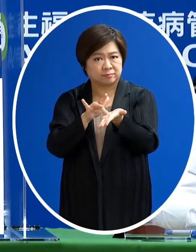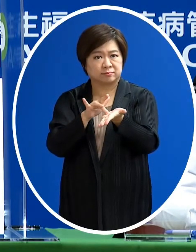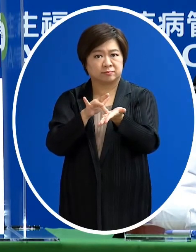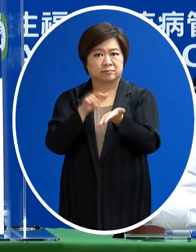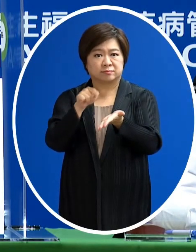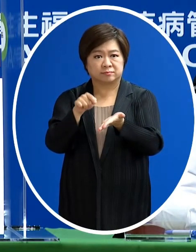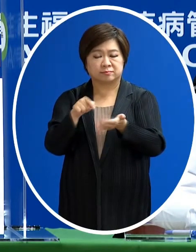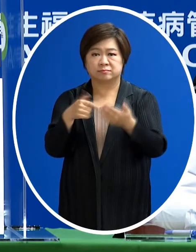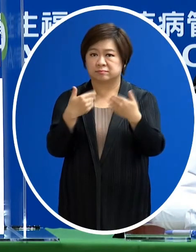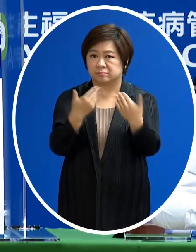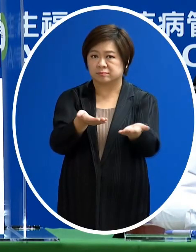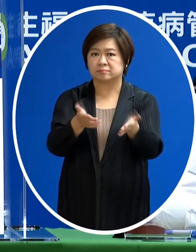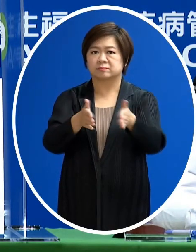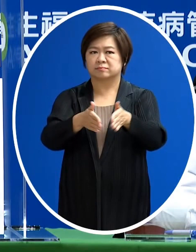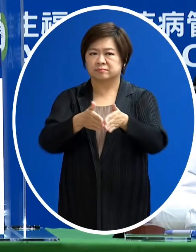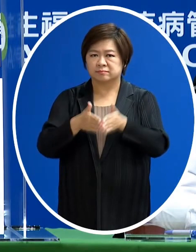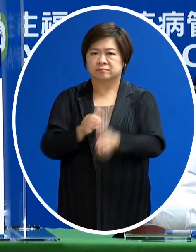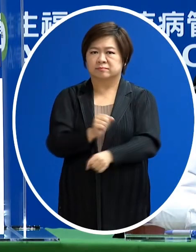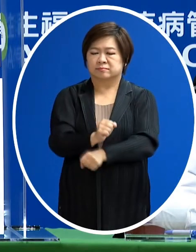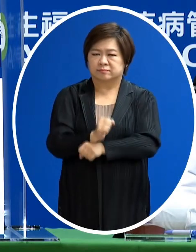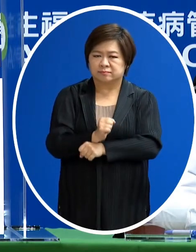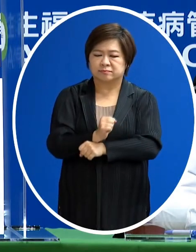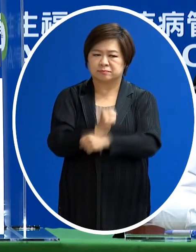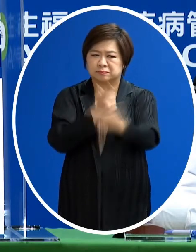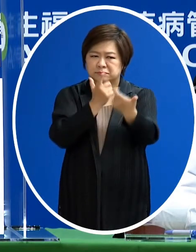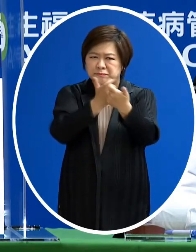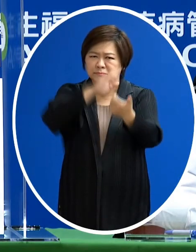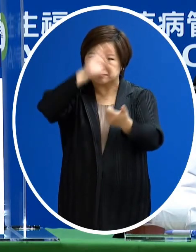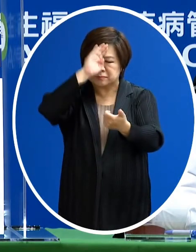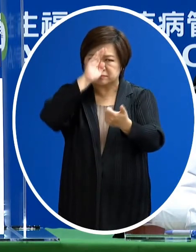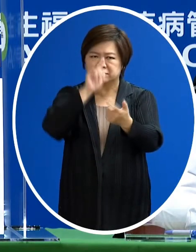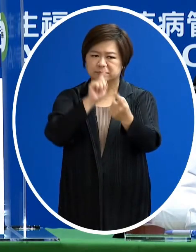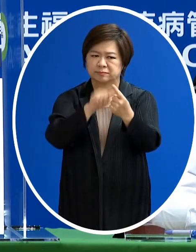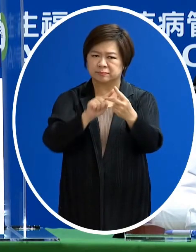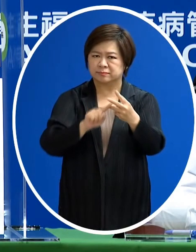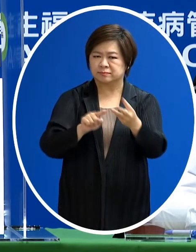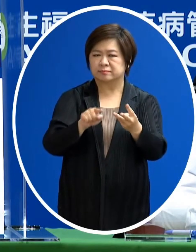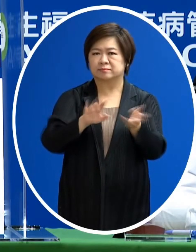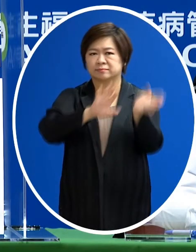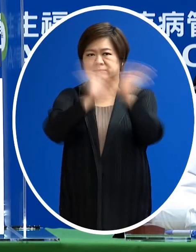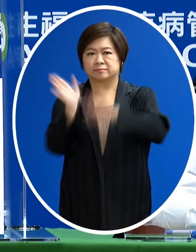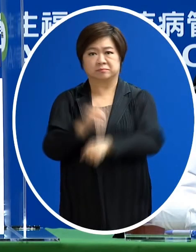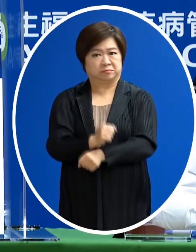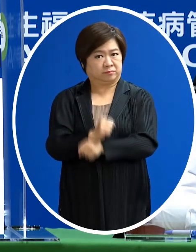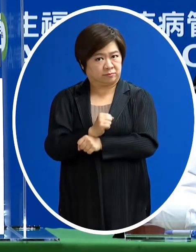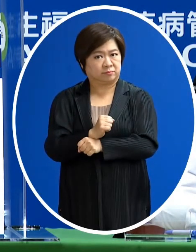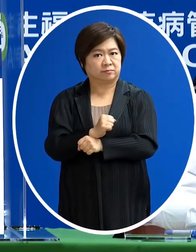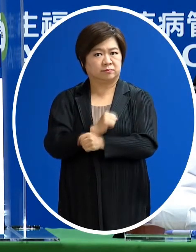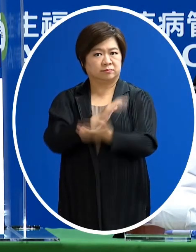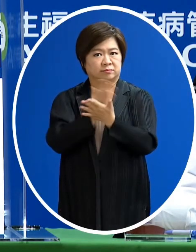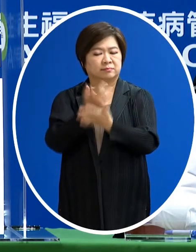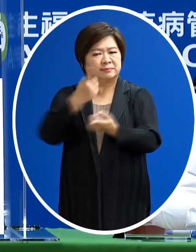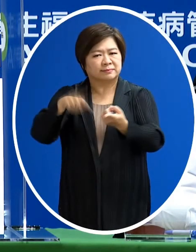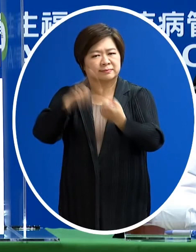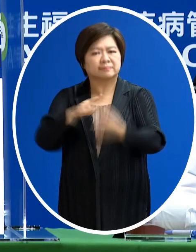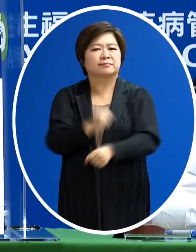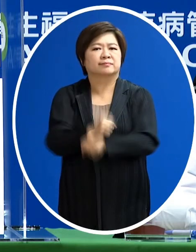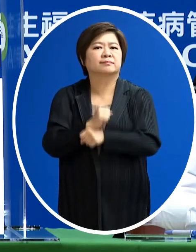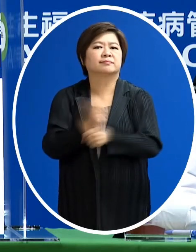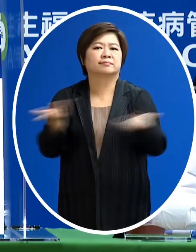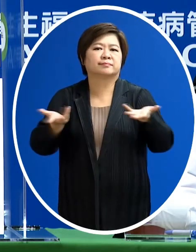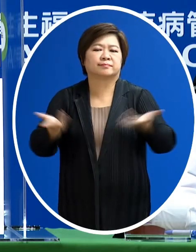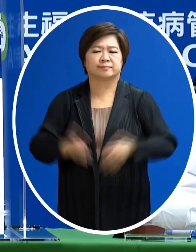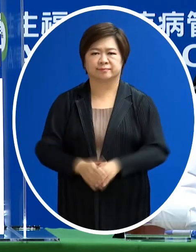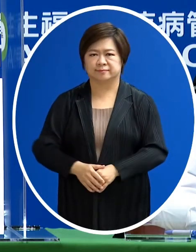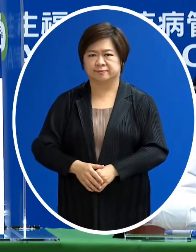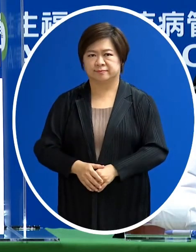一些需要的適應症 跟他可能的一個就是要注意的 應注意的事項 那都跟